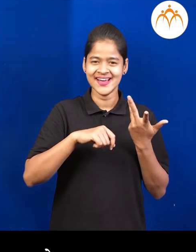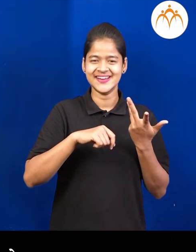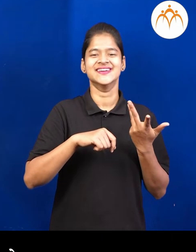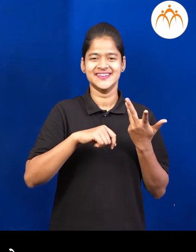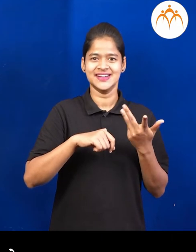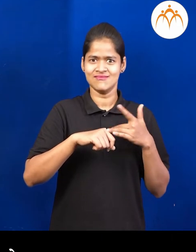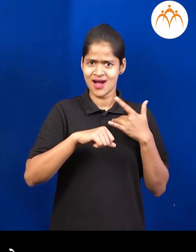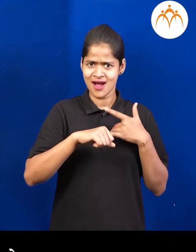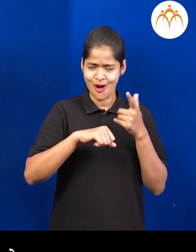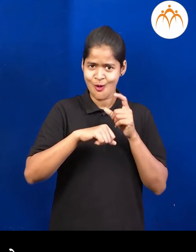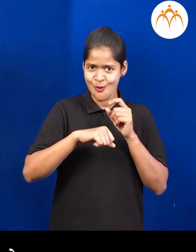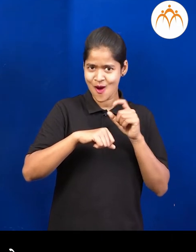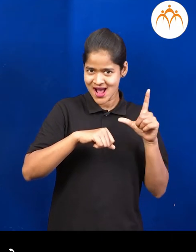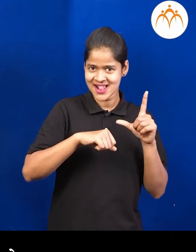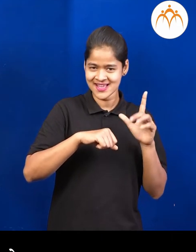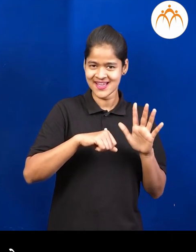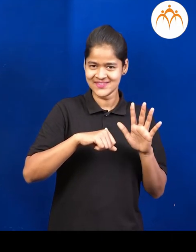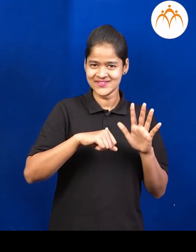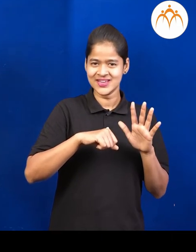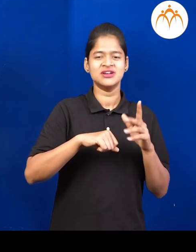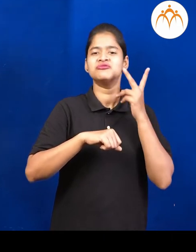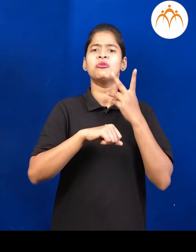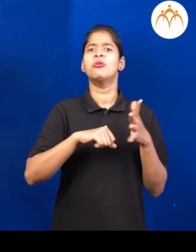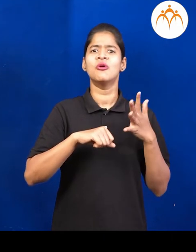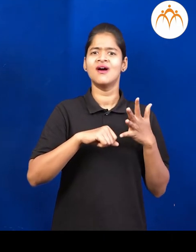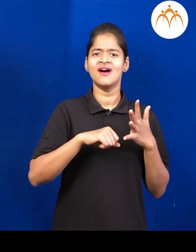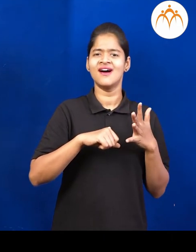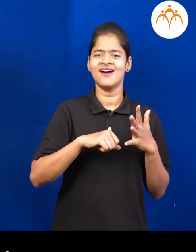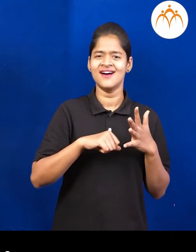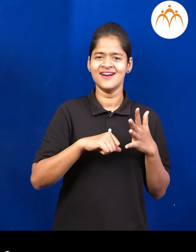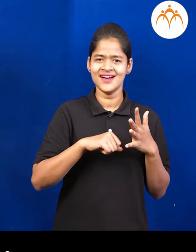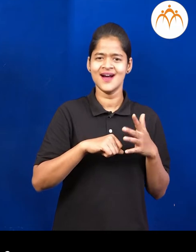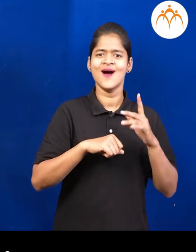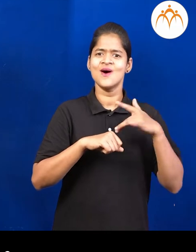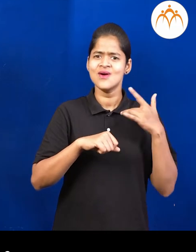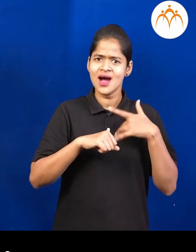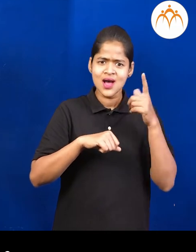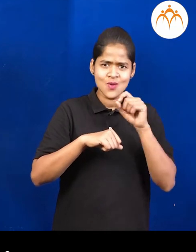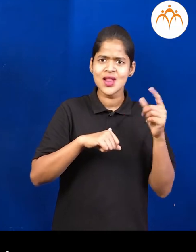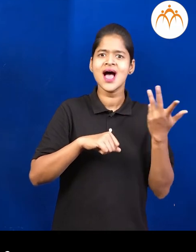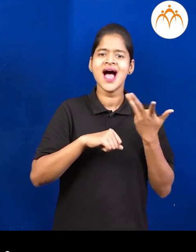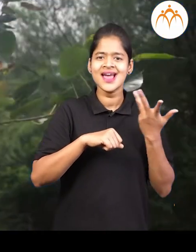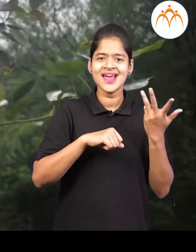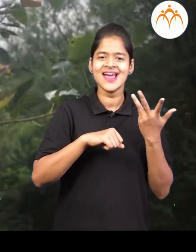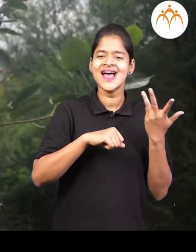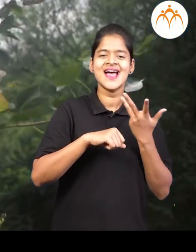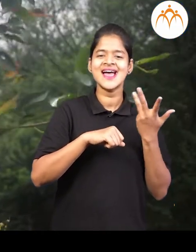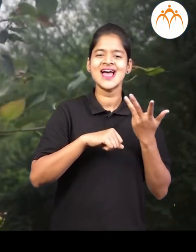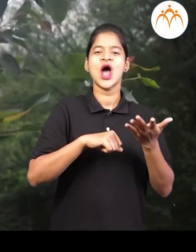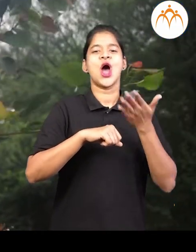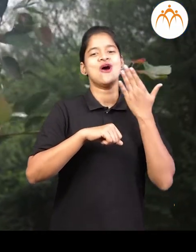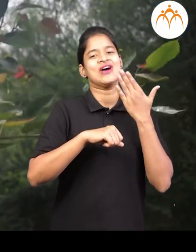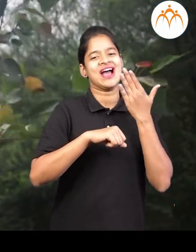गार असल्याच जानावत? दिसत तर नहीं, मग गार काय आसत? ती आसते